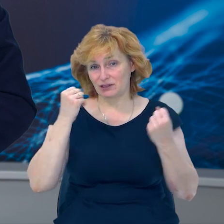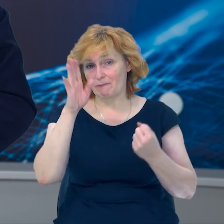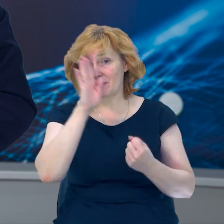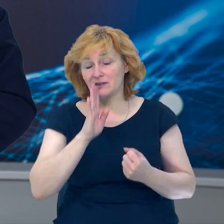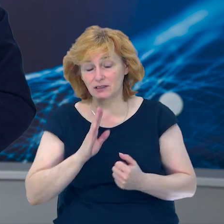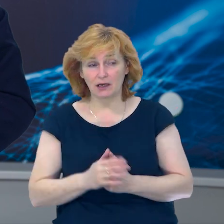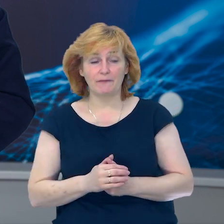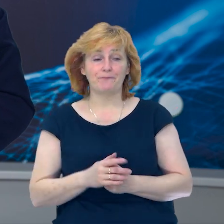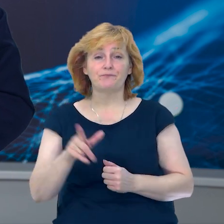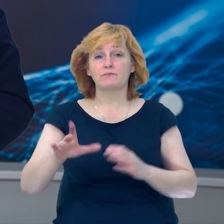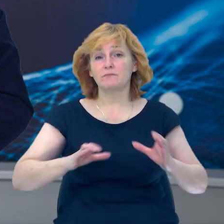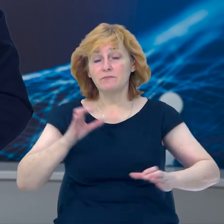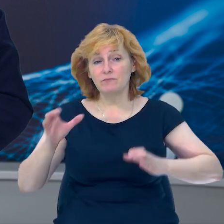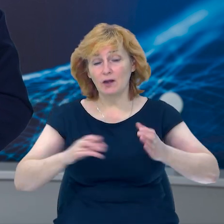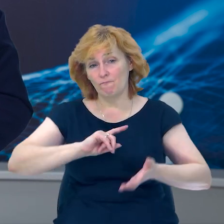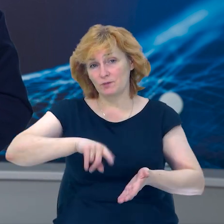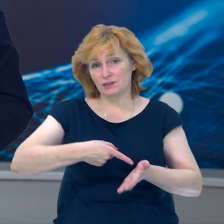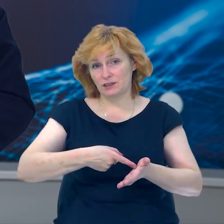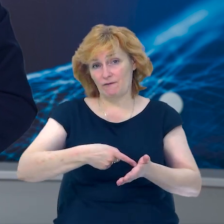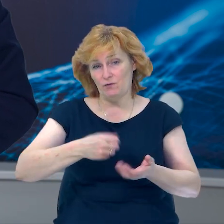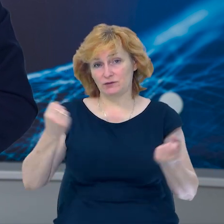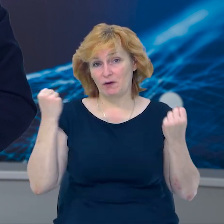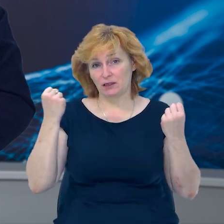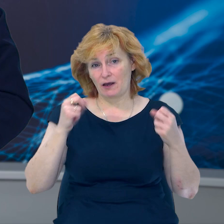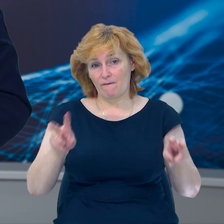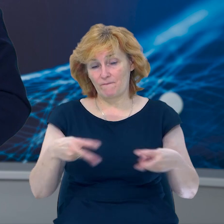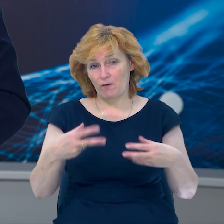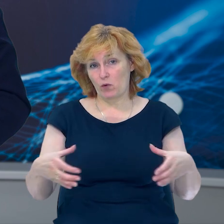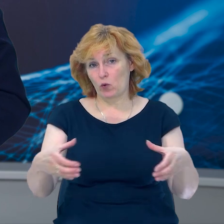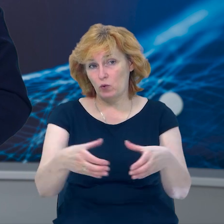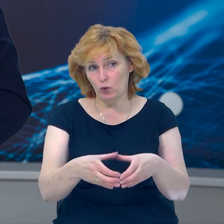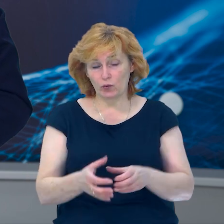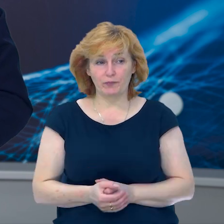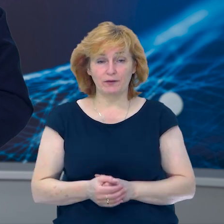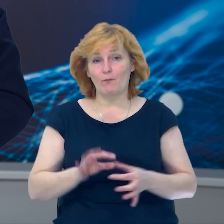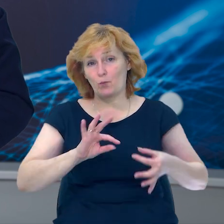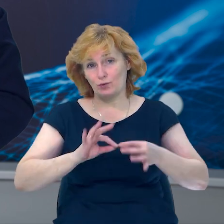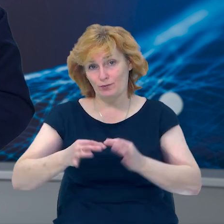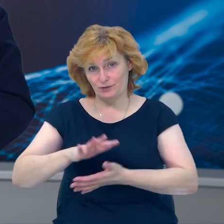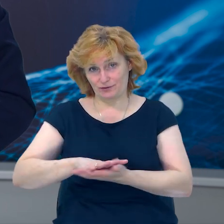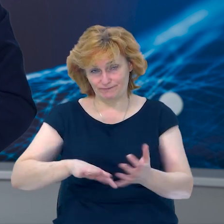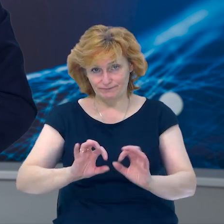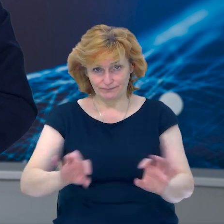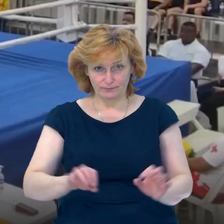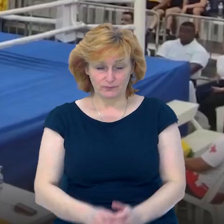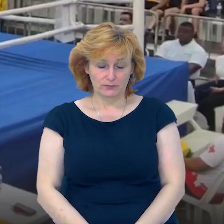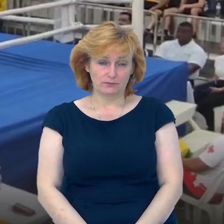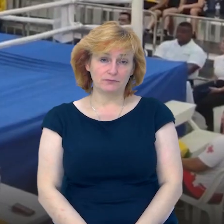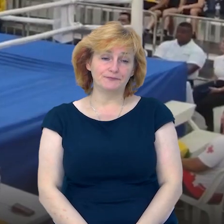вона тренується в місцевому спортивному клубі «Берег» під керівництвом Олега Кравця. Подробиці дивіться далі.